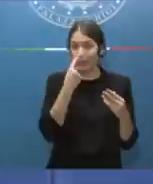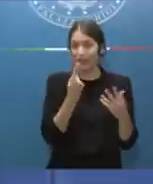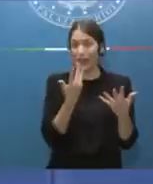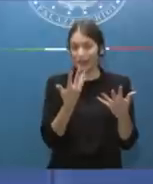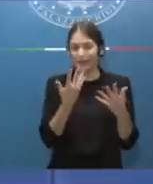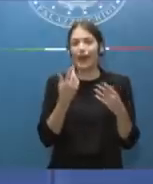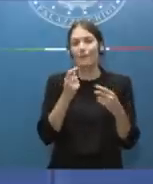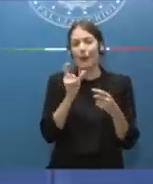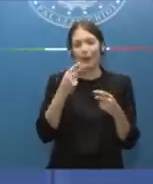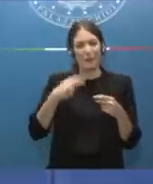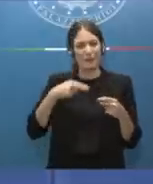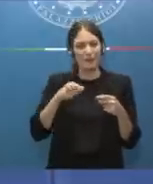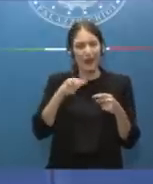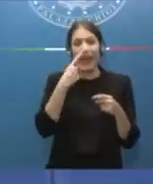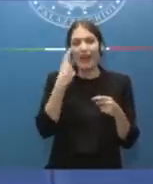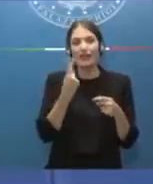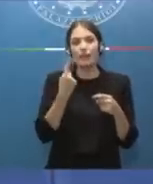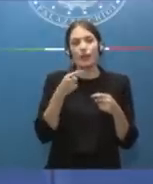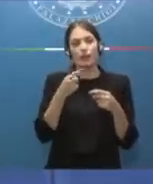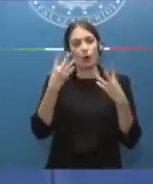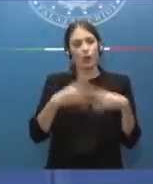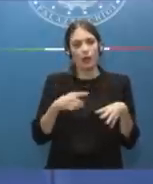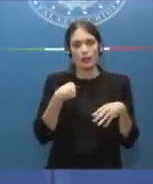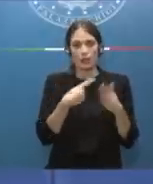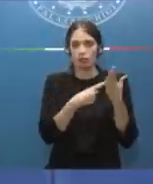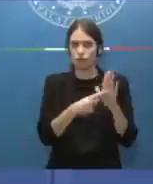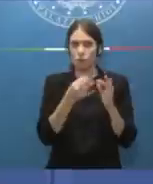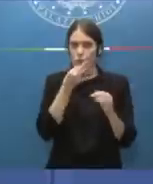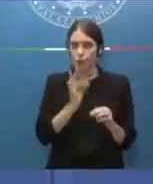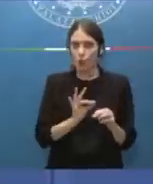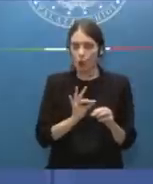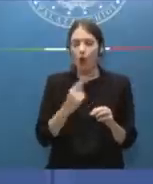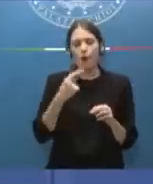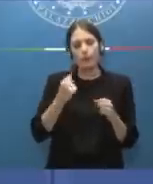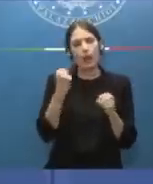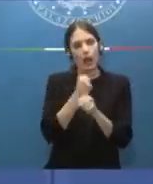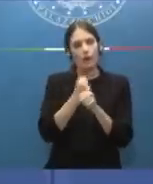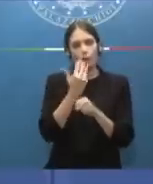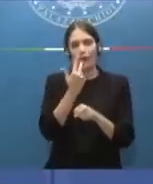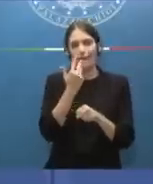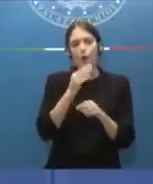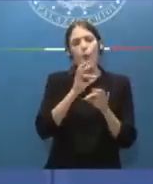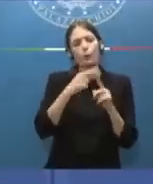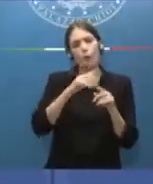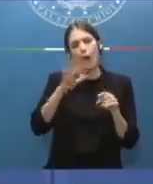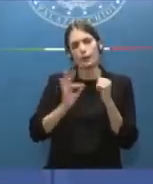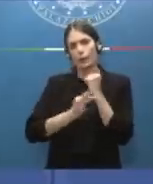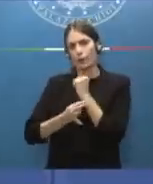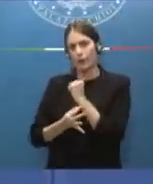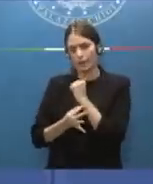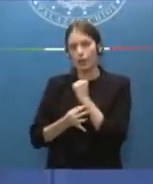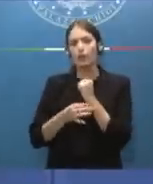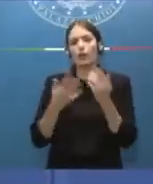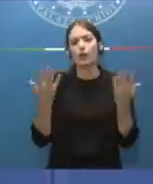organizzata migliore che si possa dare in assoluto per cui anche su questo ovviamente lavoreremo e su molti altri provvedimenti. Diciamo sono